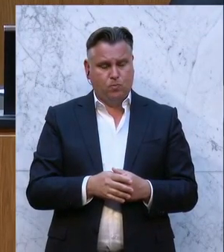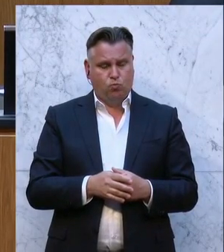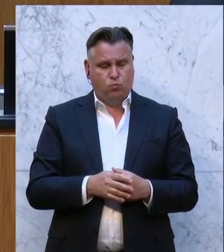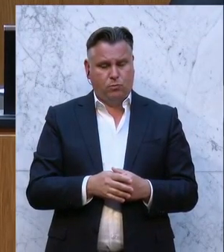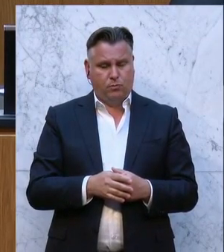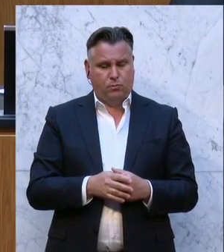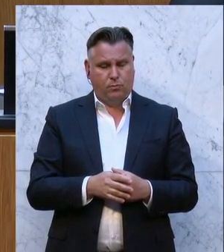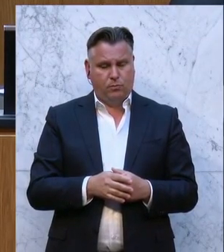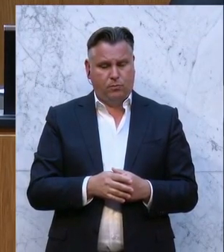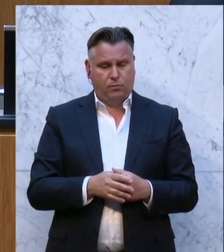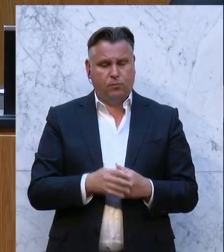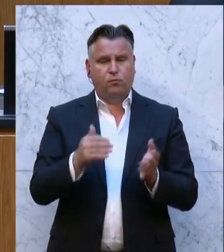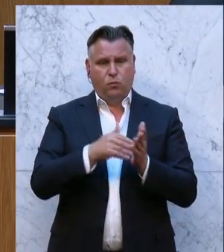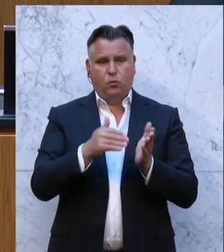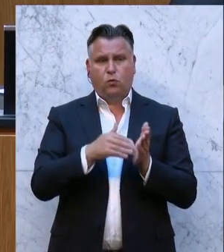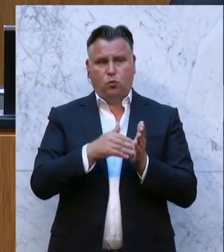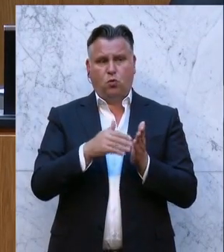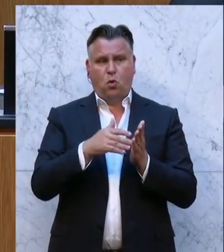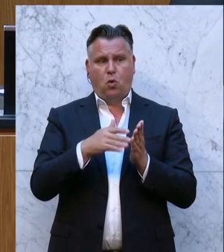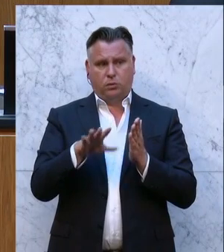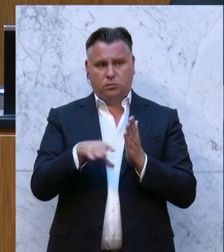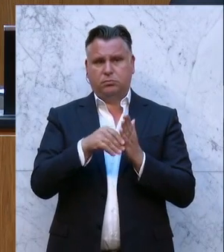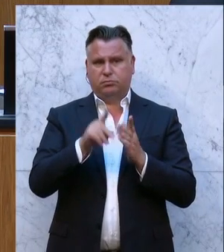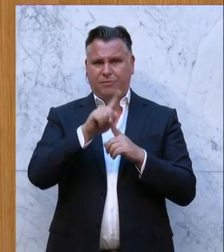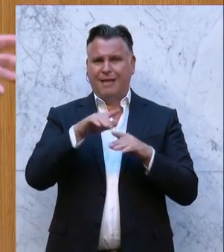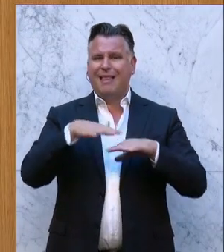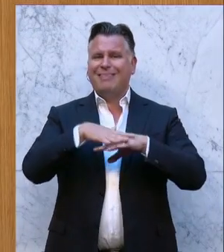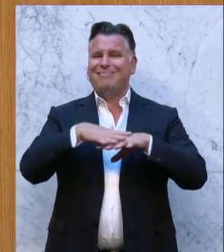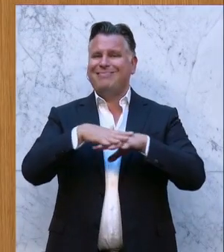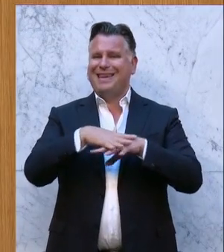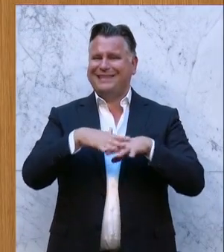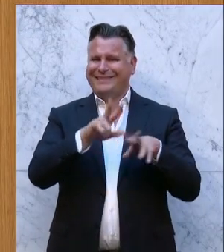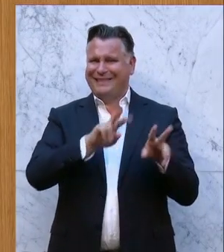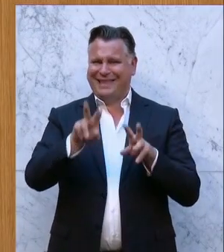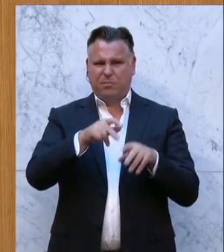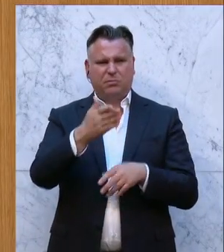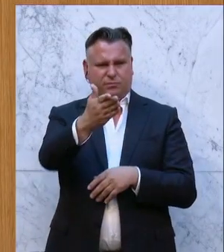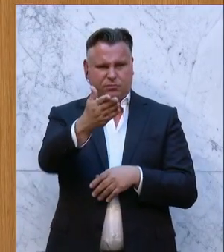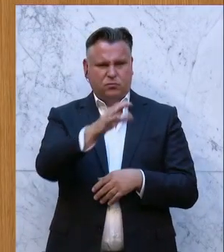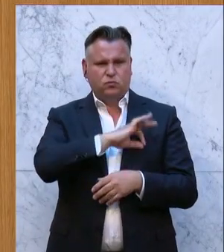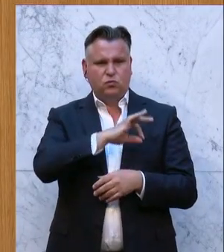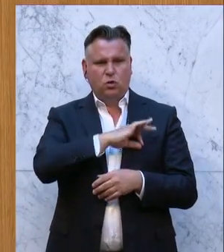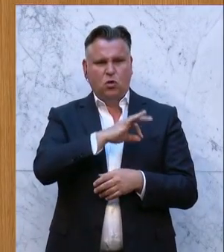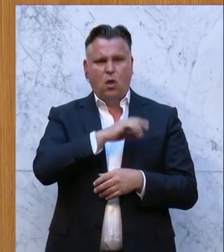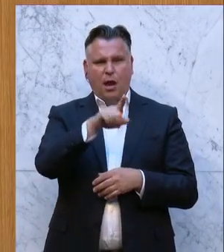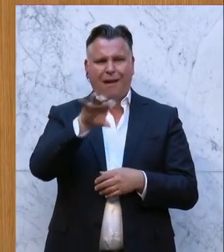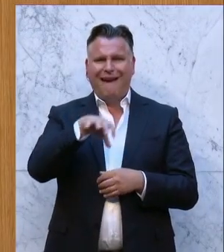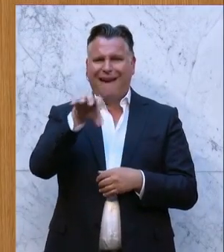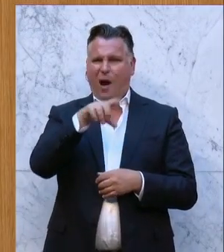Und vielleicht noch ein Satz zu den Netzen, weil sie hier wieder zitiert wurden, auch von dir, Kollege Walter Rauch.